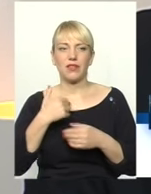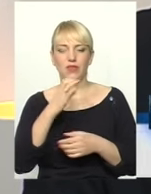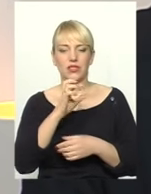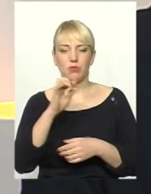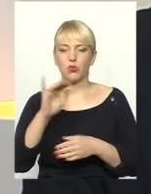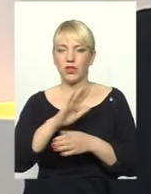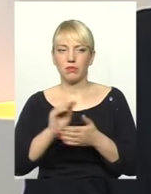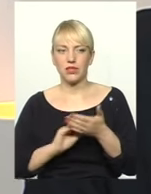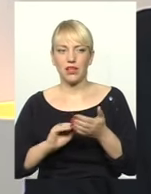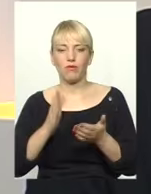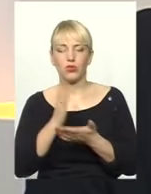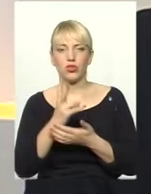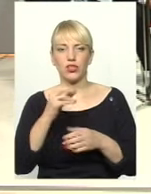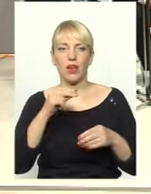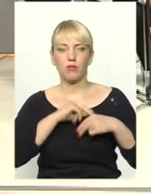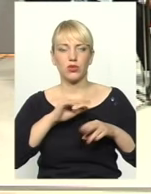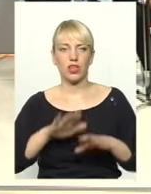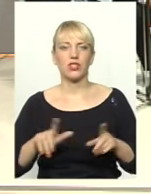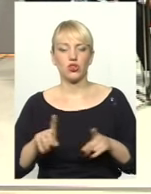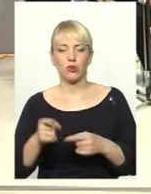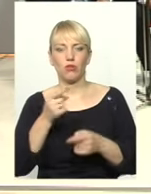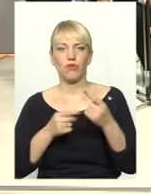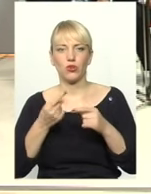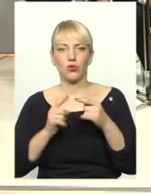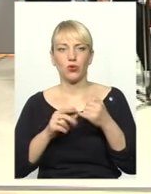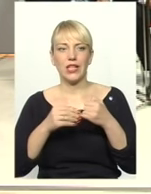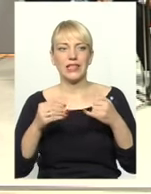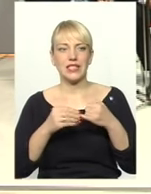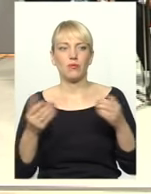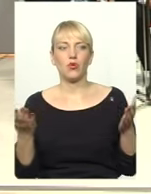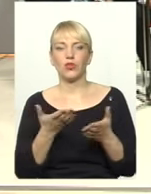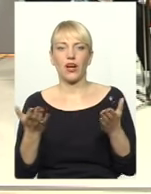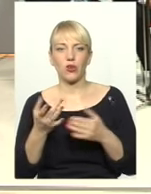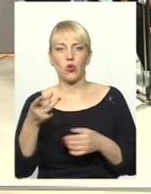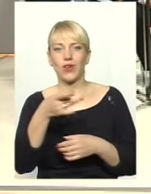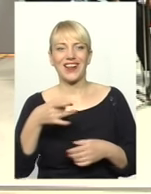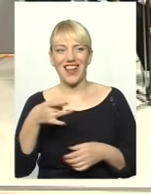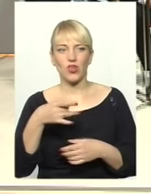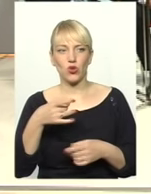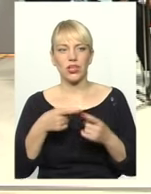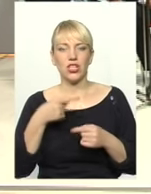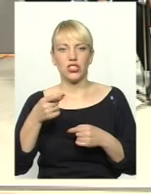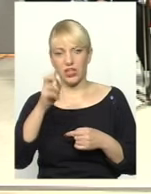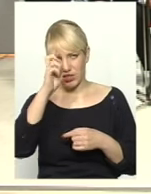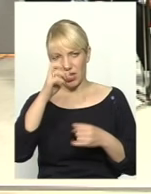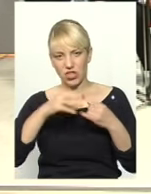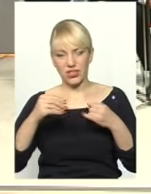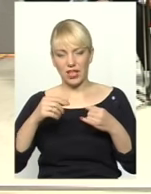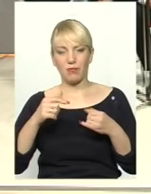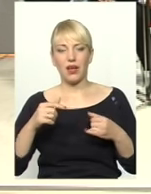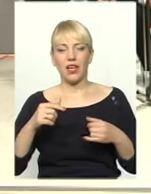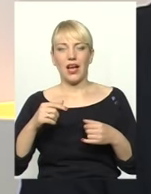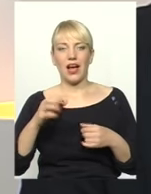написав, будучи на посаді, для того, щоб повернути ту землю, яку район через Держземагентство розподілив,